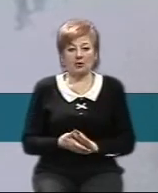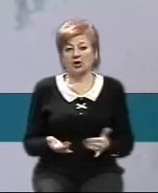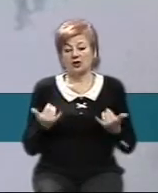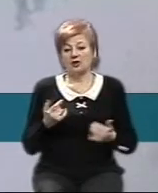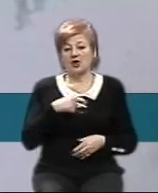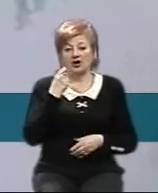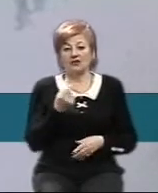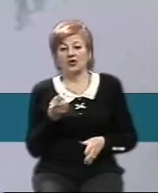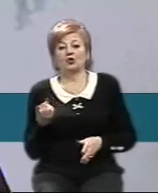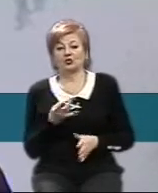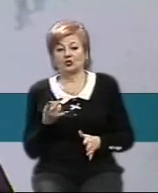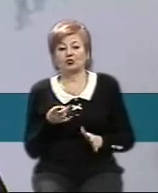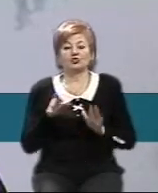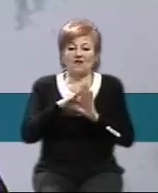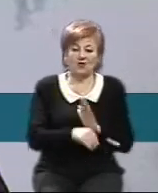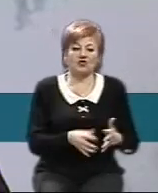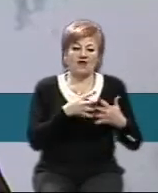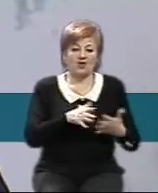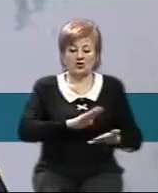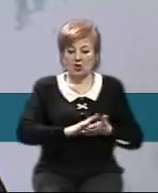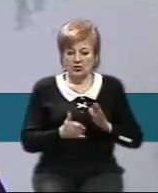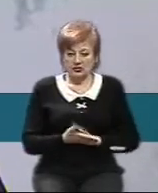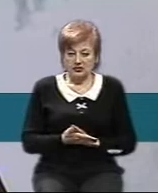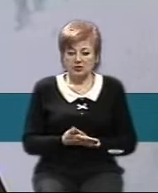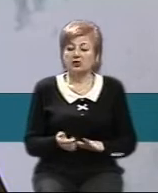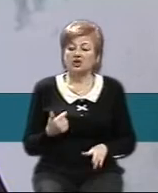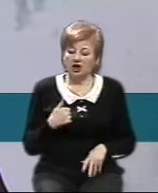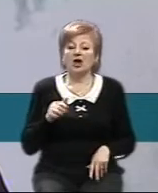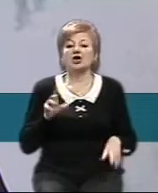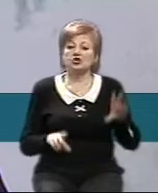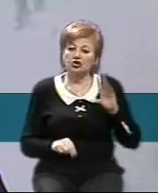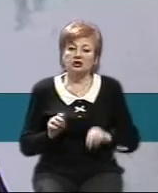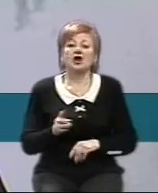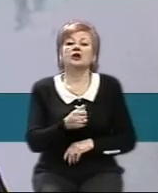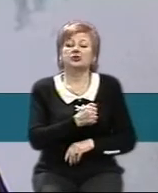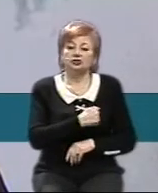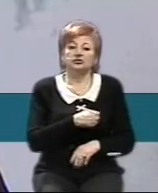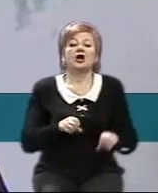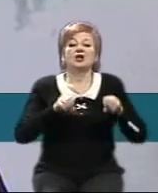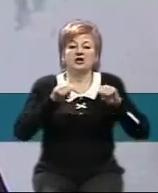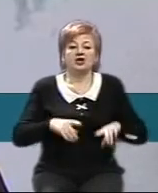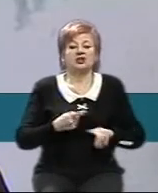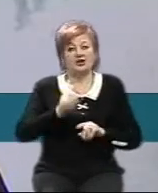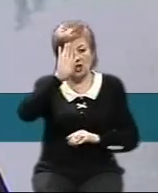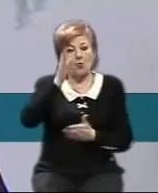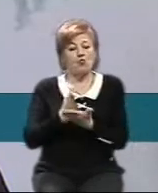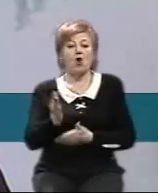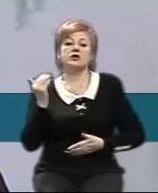треба вводити воєнний стан. Тому я вважаю, що, на жаль, рішення це політичне.